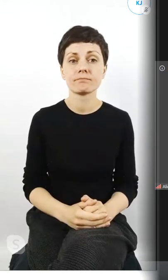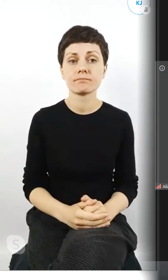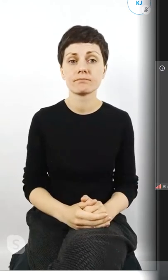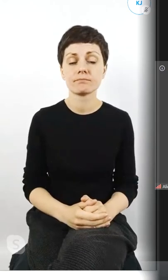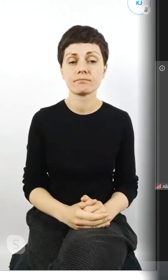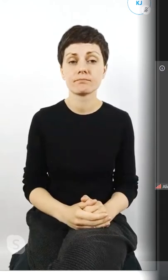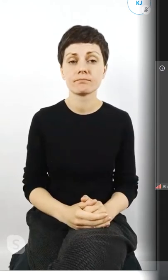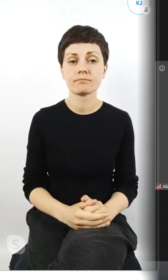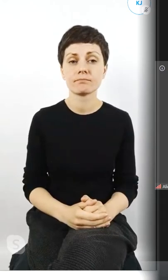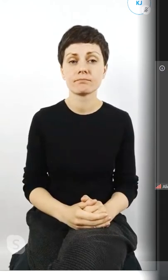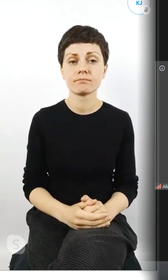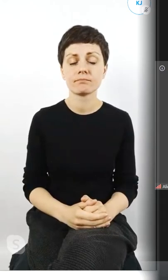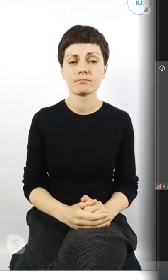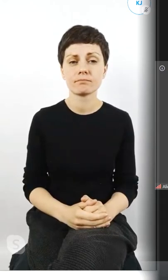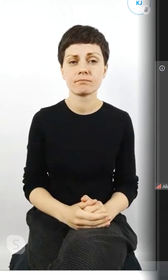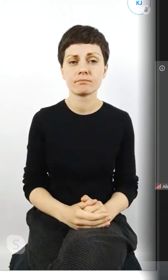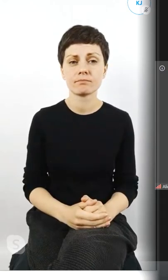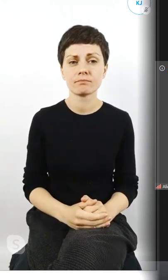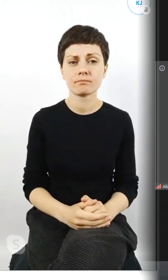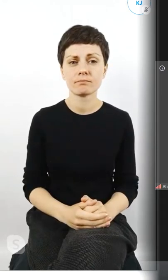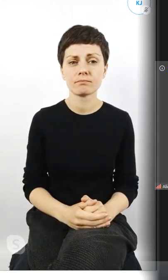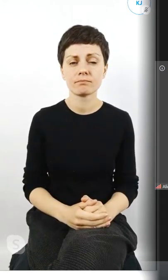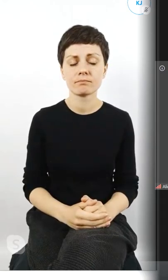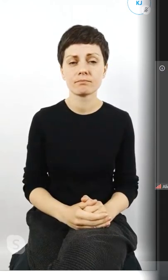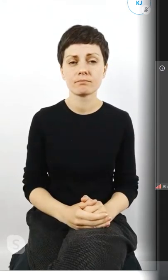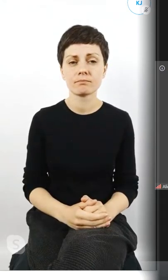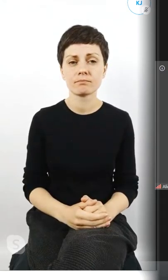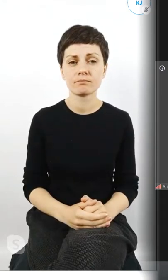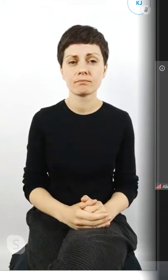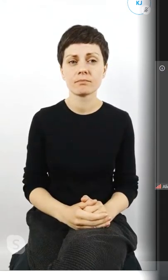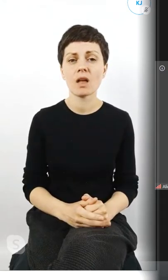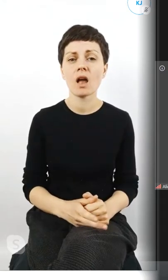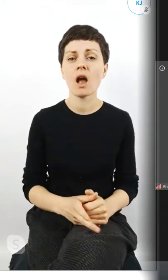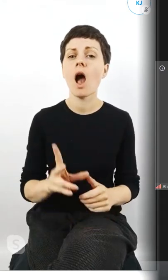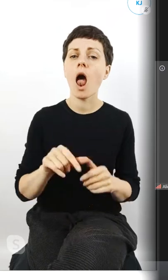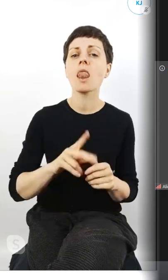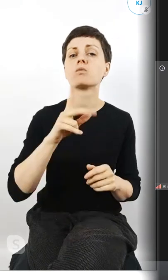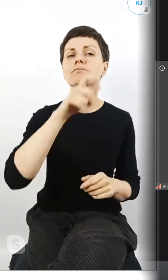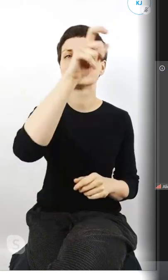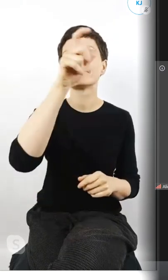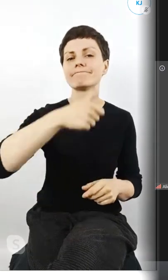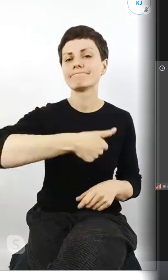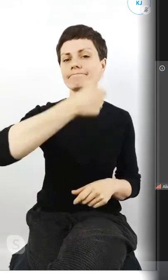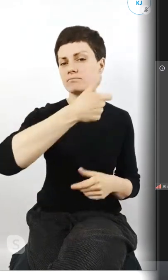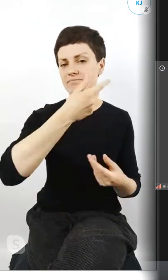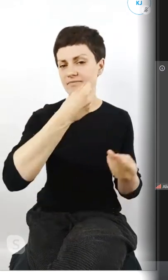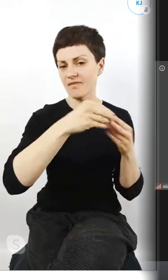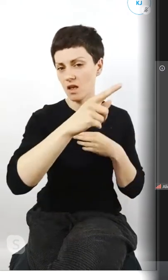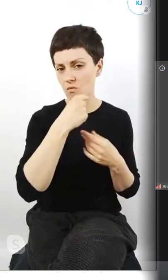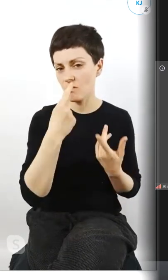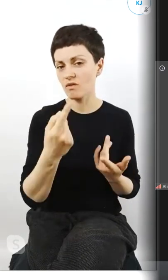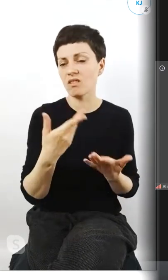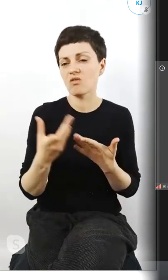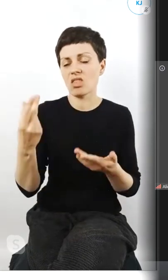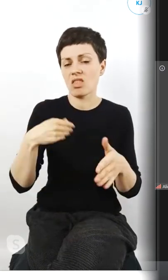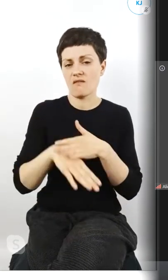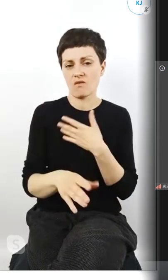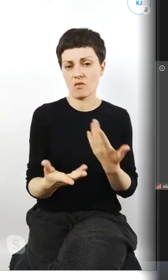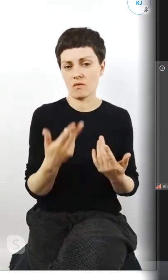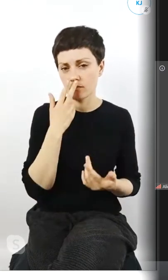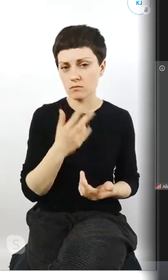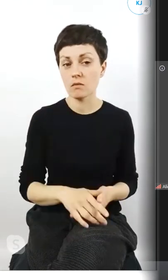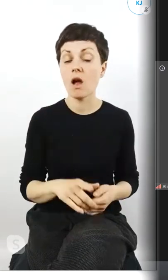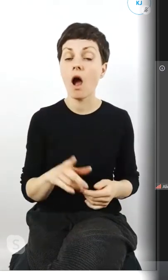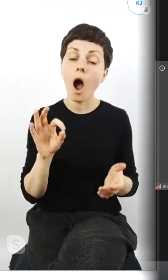tych jednak mających więcej do powiedzenia w podejmowaniu decyzji to nie wychodzi zwłaszcza w temacie